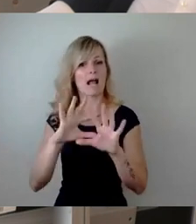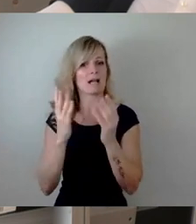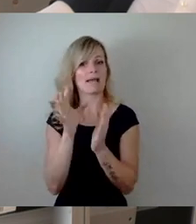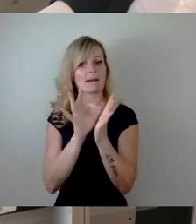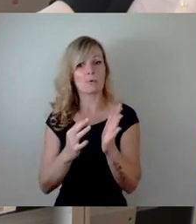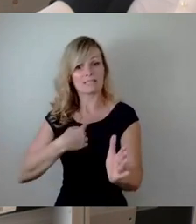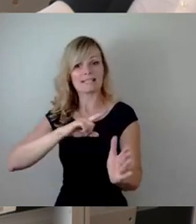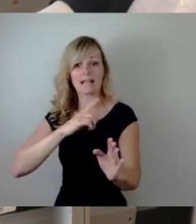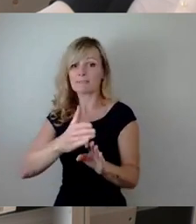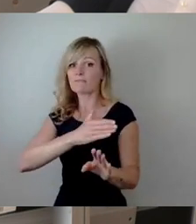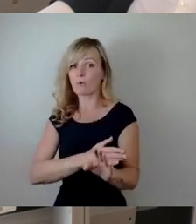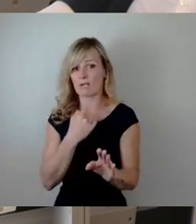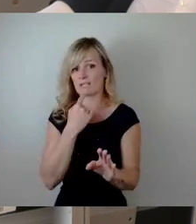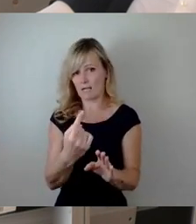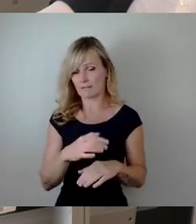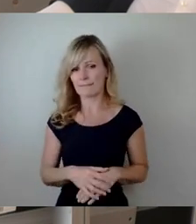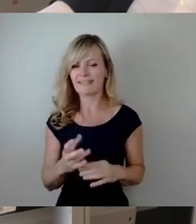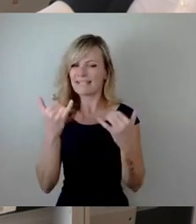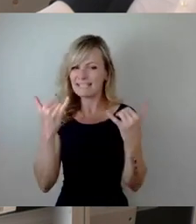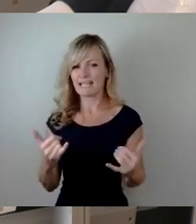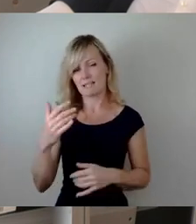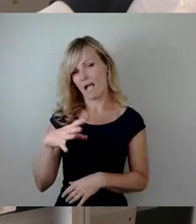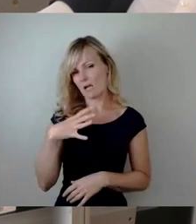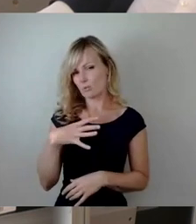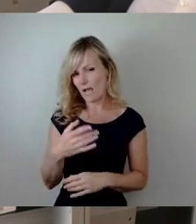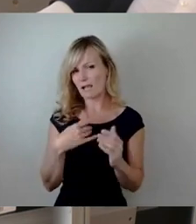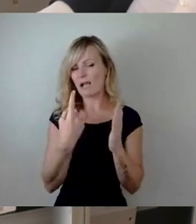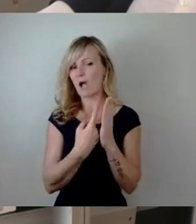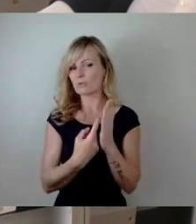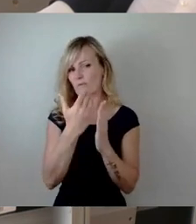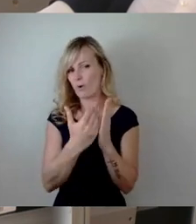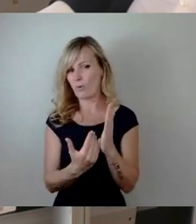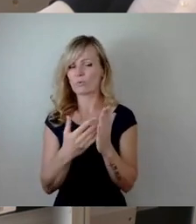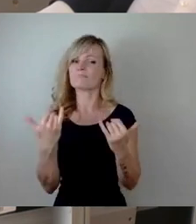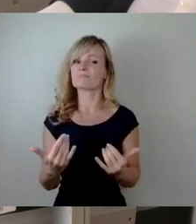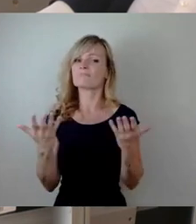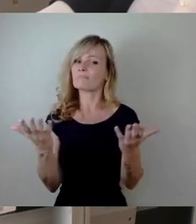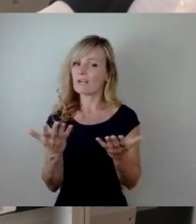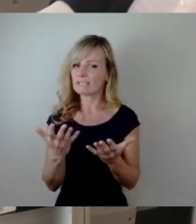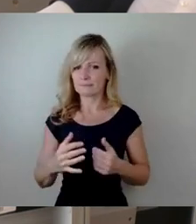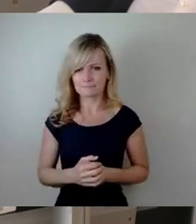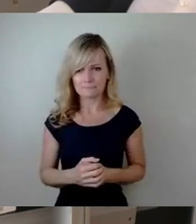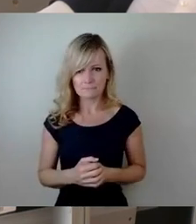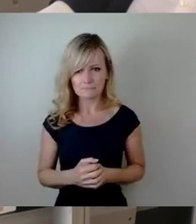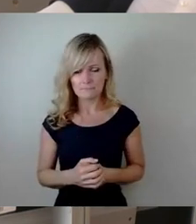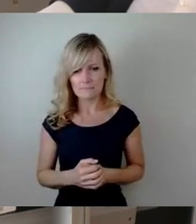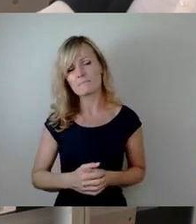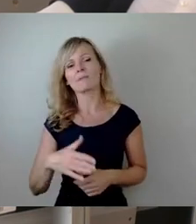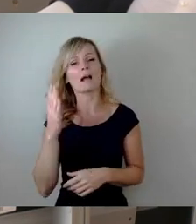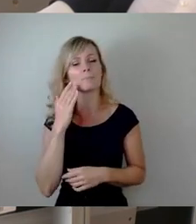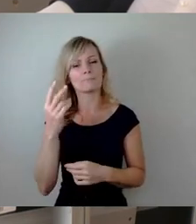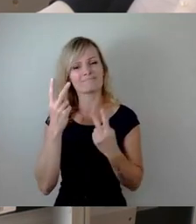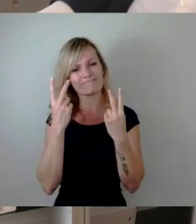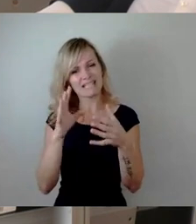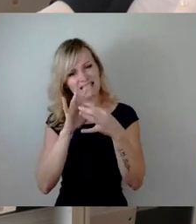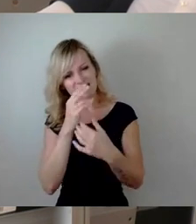Was sind die aktuellen Herausforderungen, von denen wir jetzt stehen? Unser Hauptaugenmerk liegt im Augenblick auf der